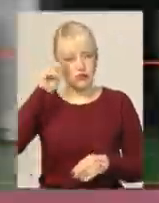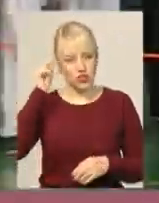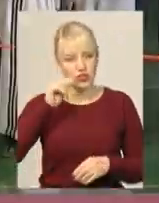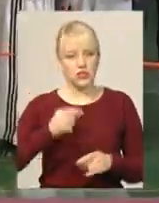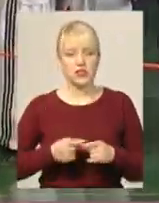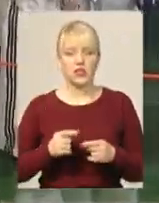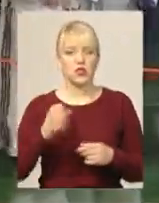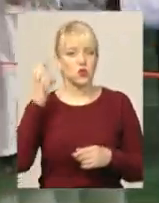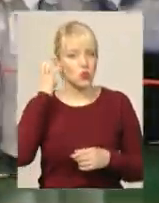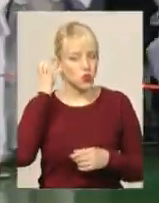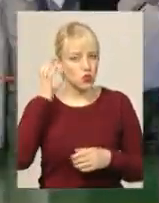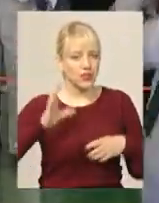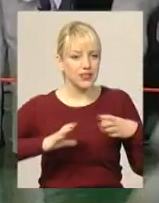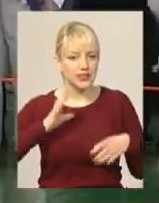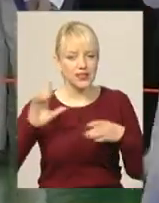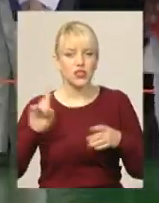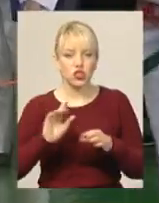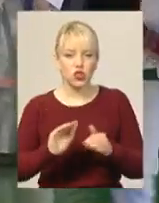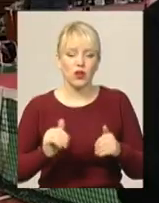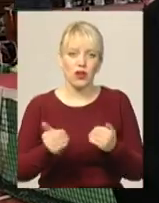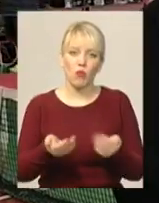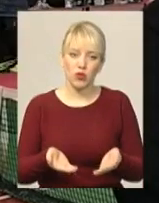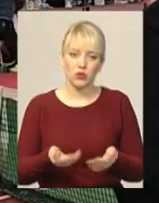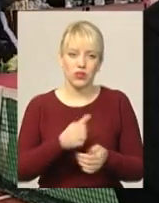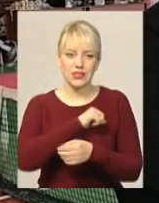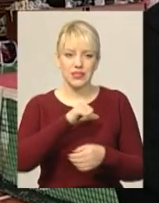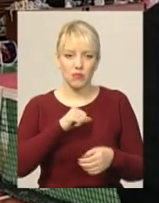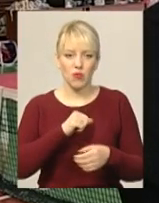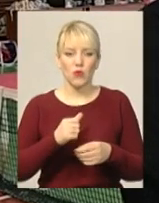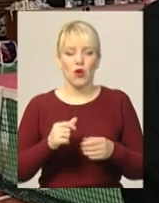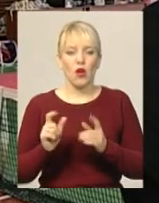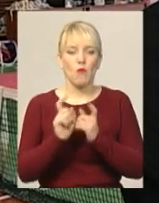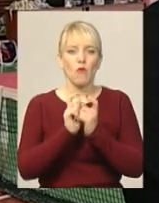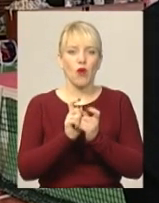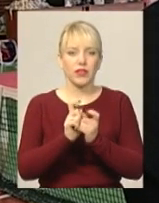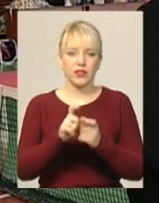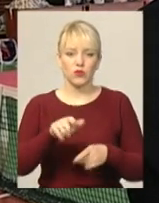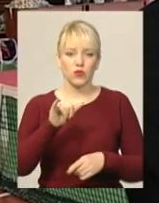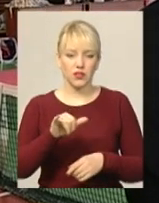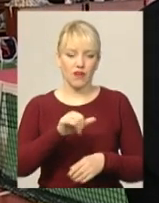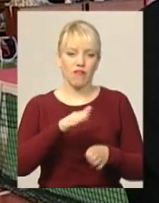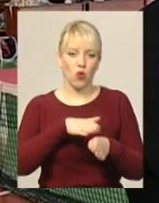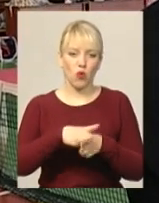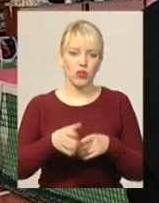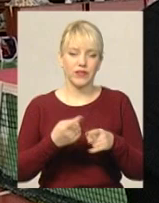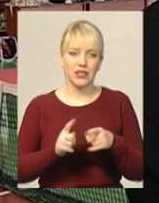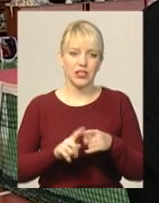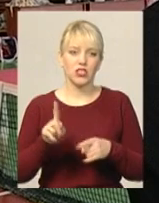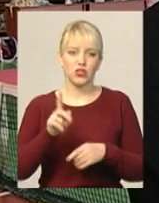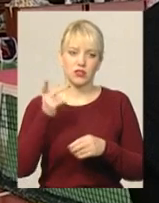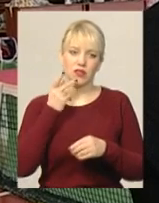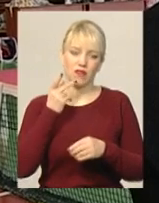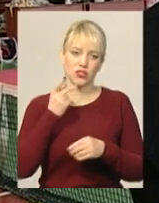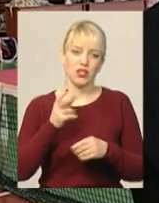слухати уважно тренера, що він їм рекомендує в самому поєдинку І виконувати те, що вони завжди